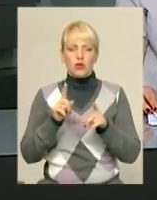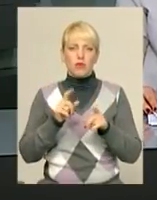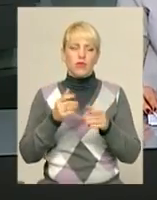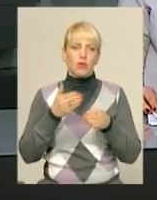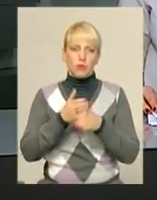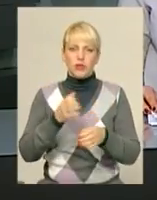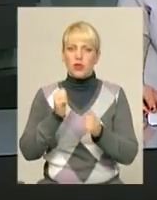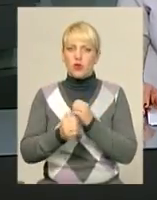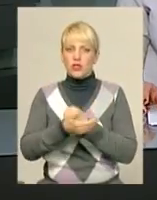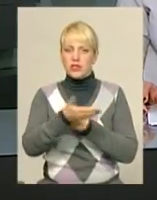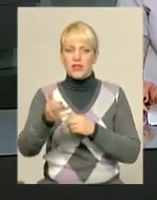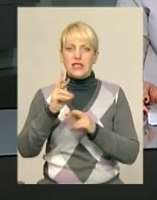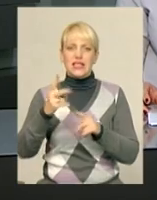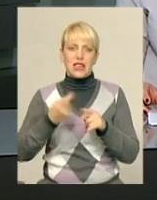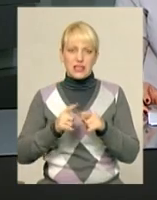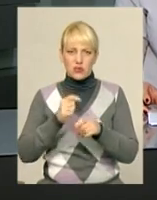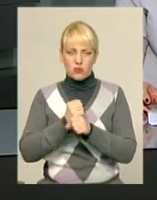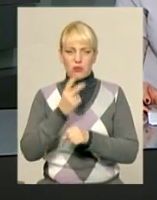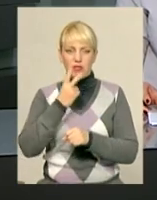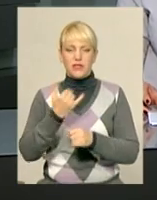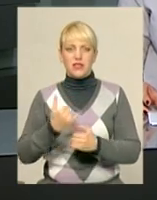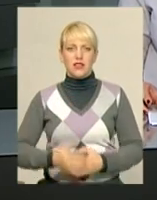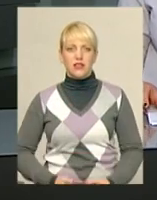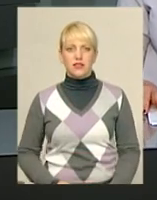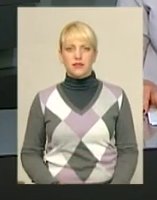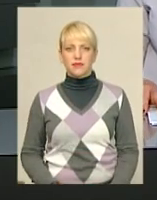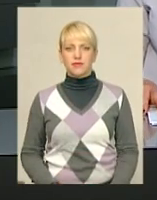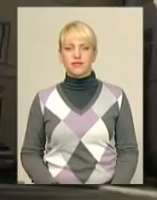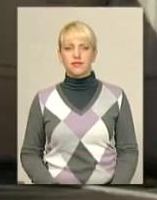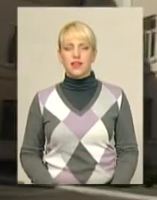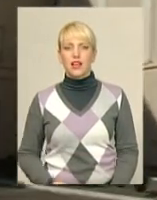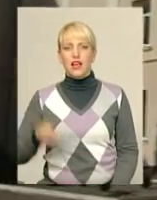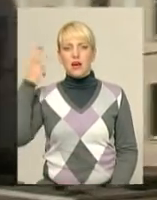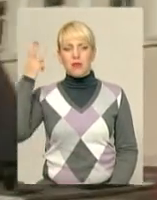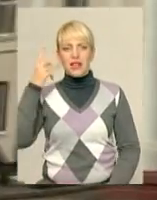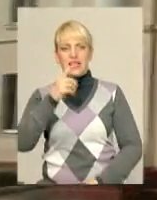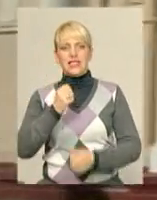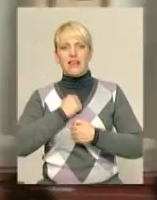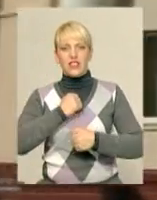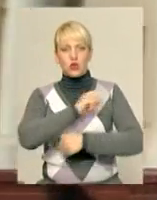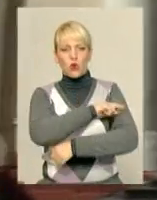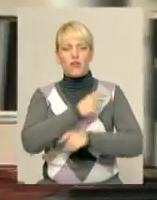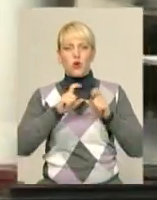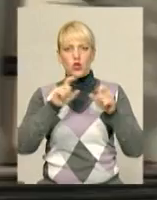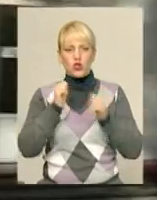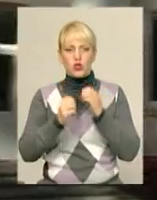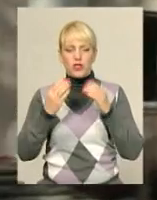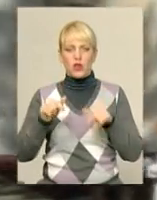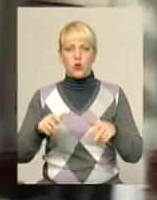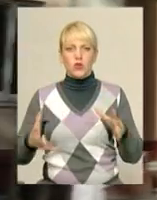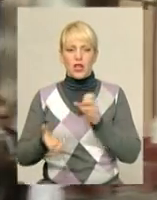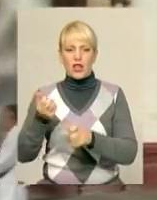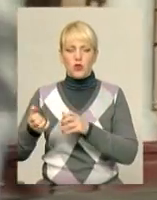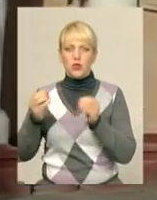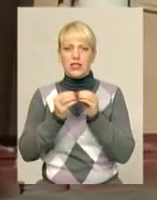може і кожен з вас, як саме, дивіться у сюжеті Вікторії Паламар. Хмельницький військовий госпіталь. Щодня тут рятують